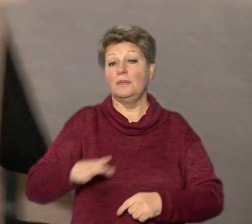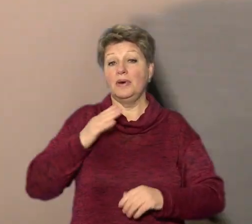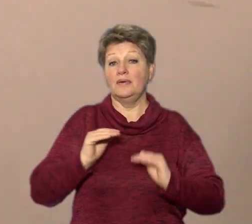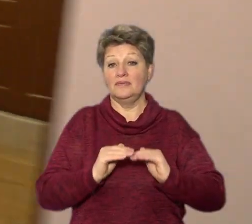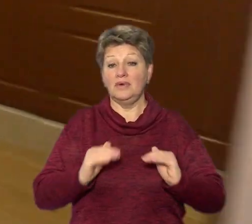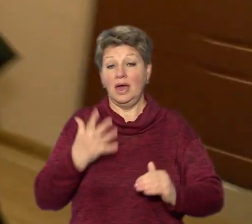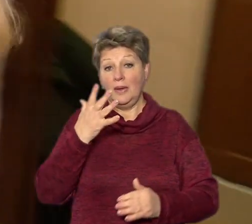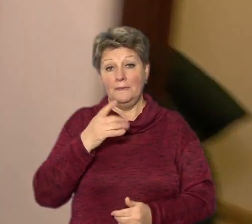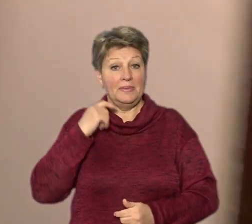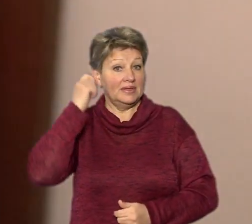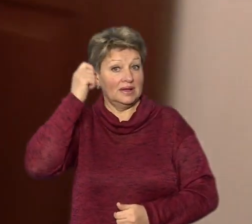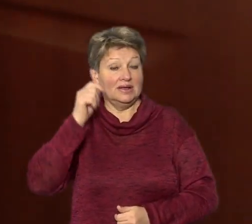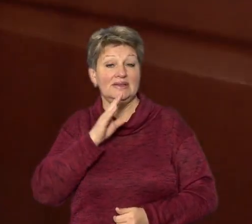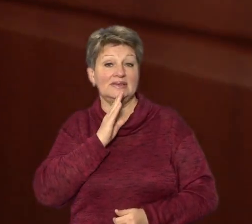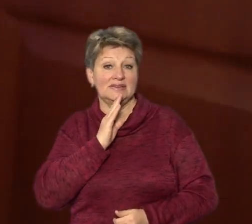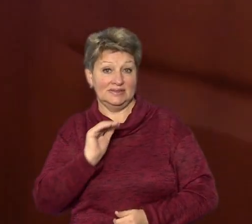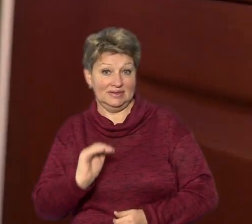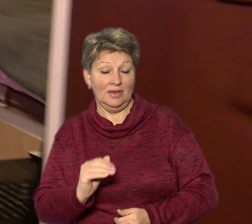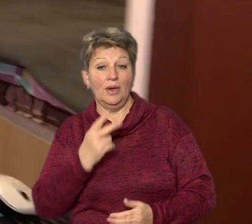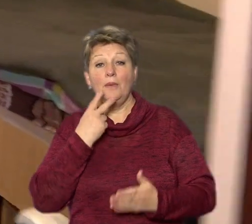'ятирічній Елизавета робить нам екскурсію.